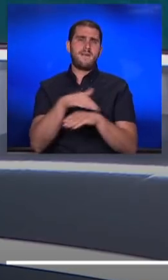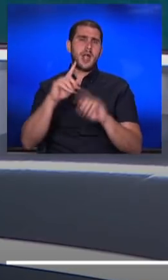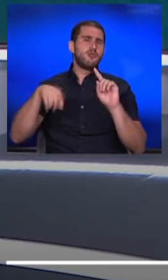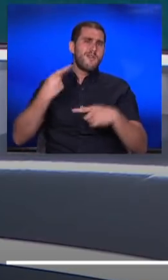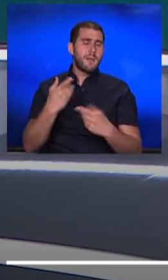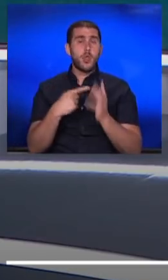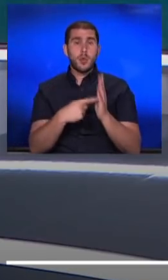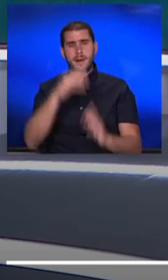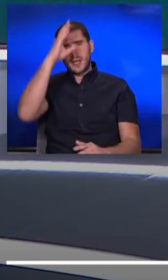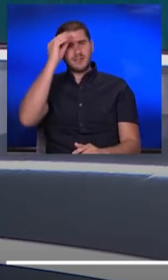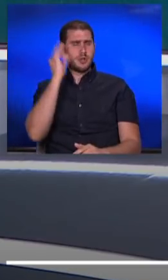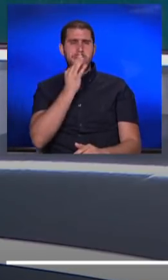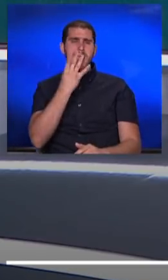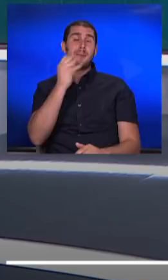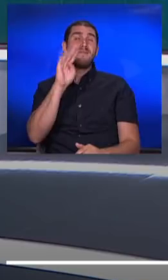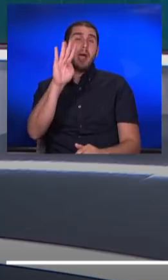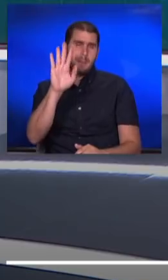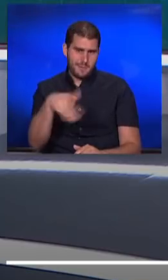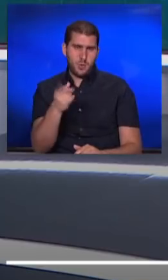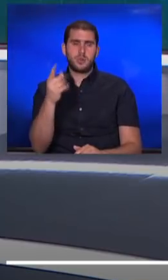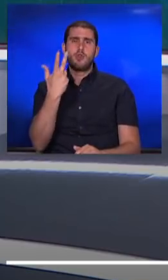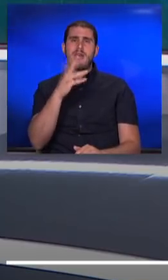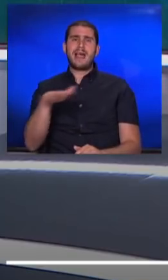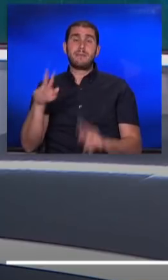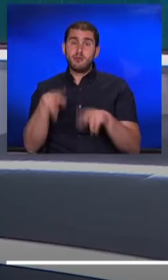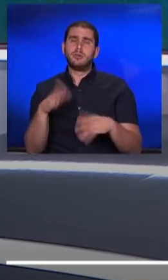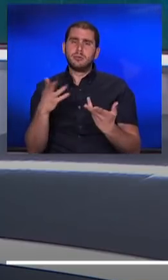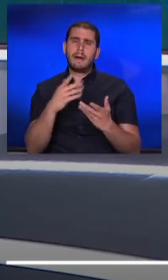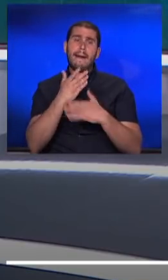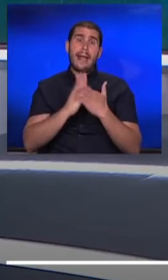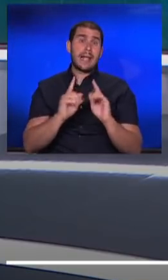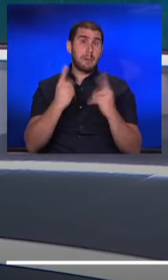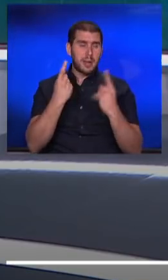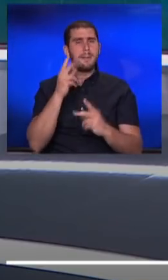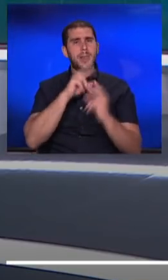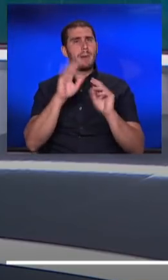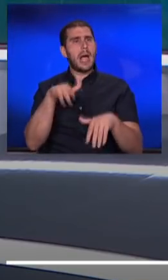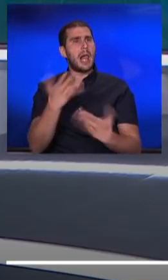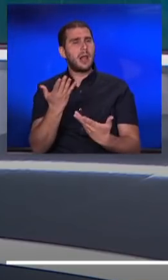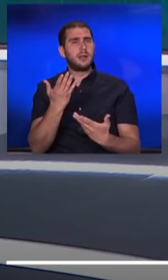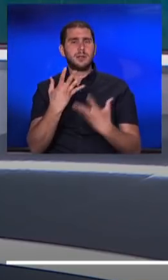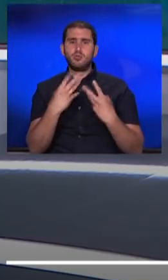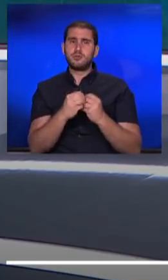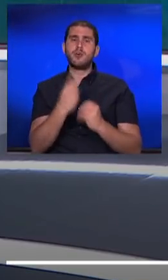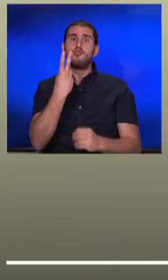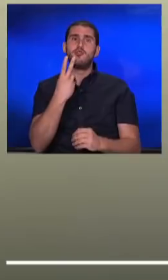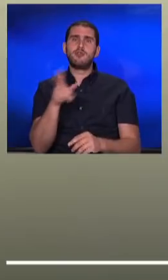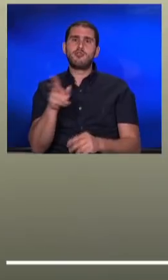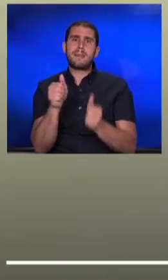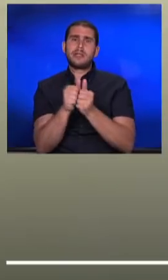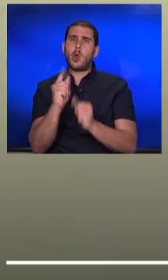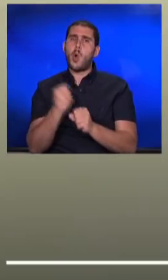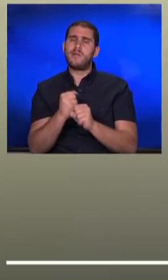נגיד גבר או אישה בני 44 עם שלושה ילדים, ונגיד בחלק מהמקרים האלה אנחנו מתדברים גם על תה משפחתי ששני בני הזוג לא עובדים בו.